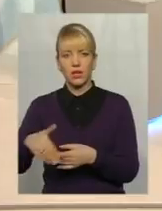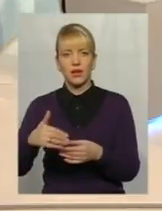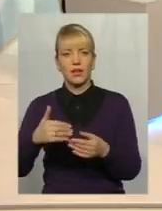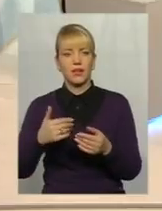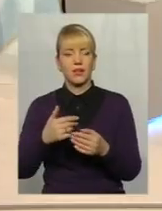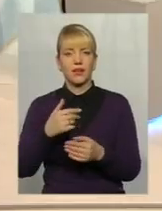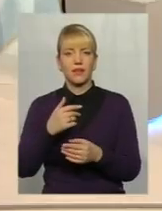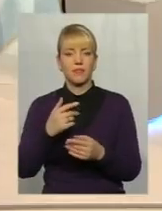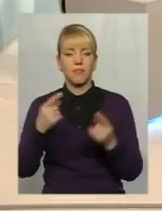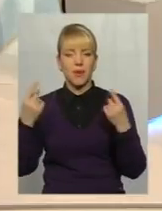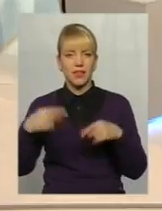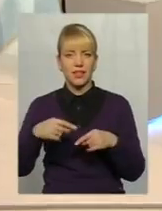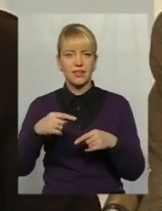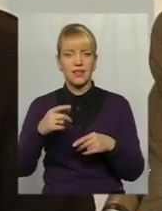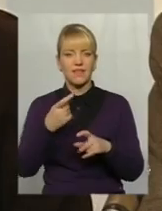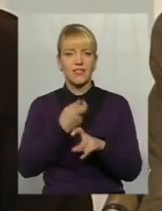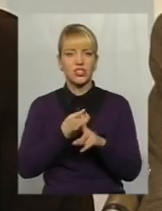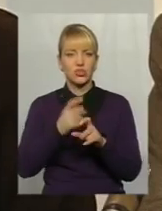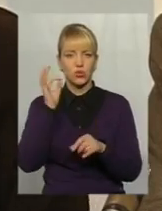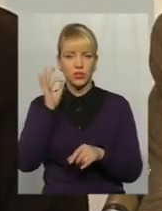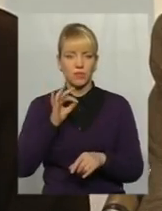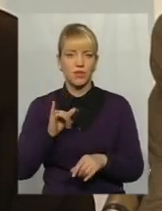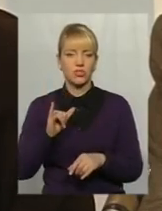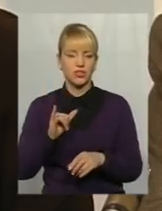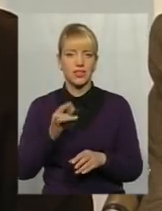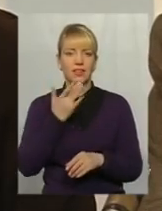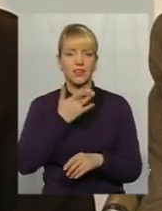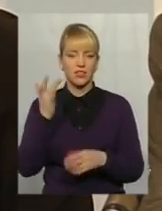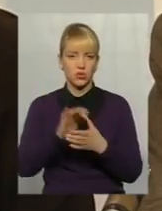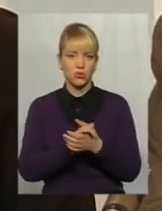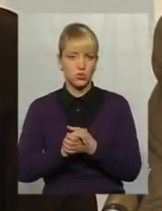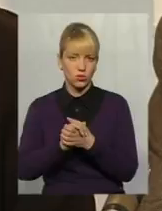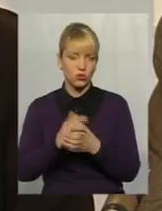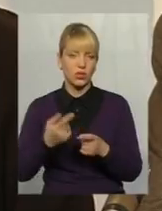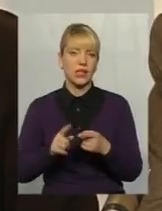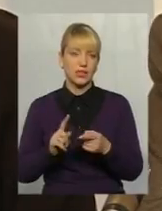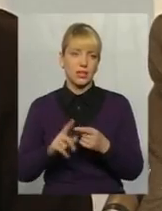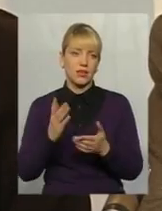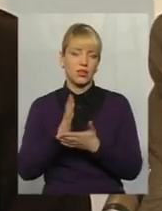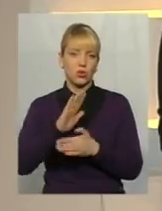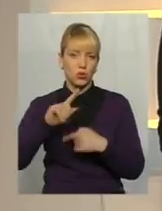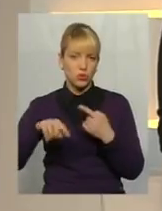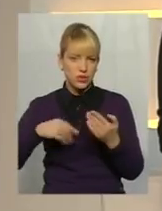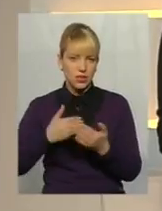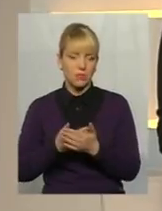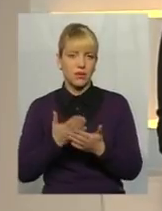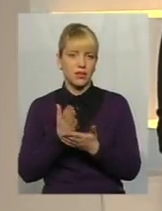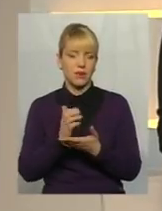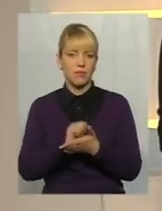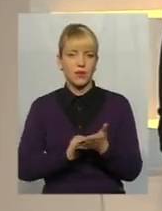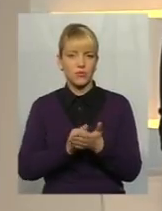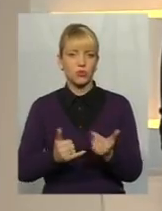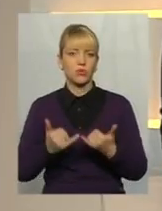Радянського Союзу, але все одно досі воно тримає міцно і є приводом для дискусій. Пане Сергій?